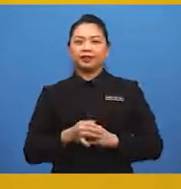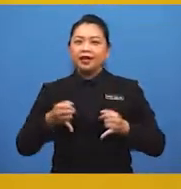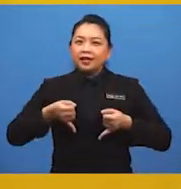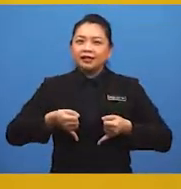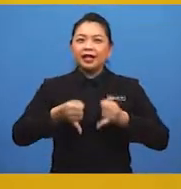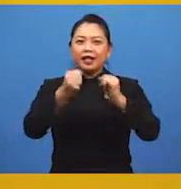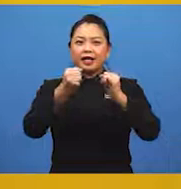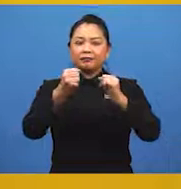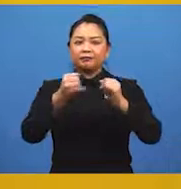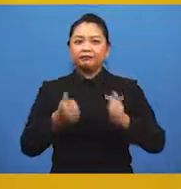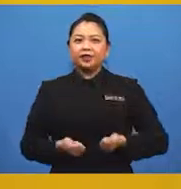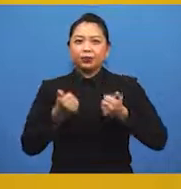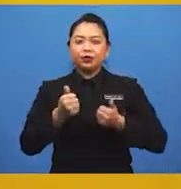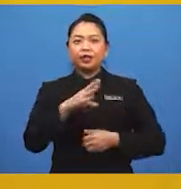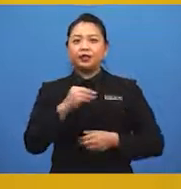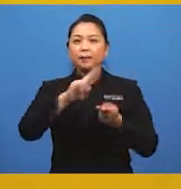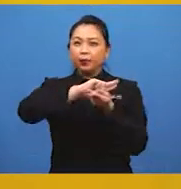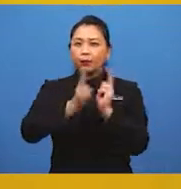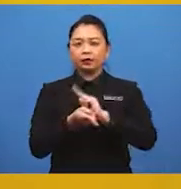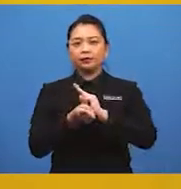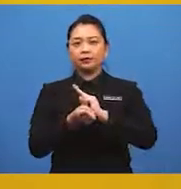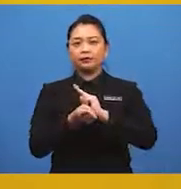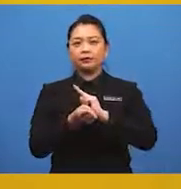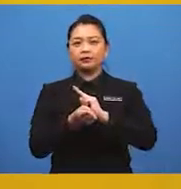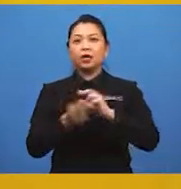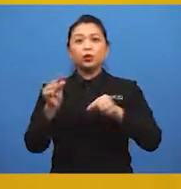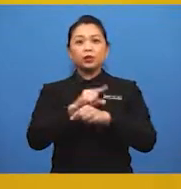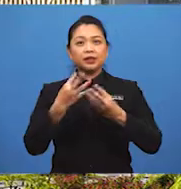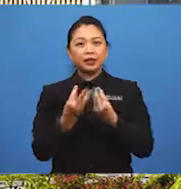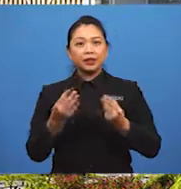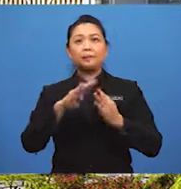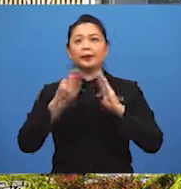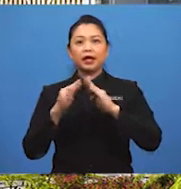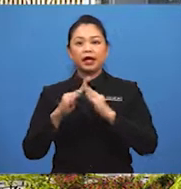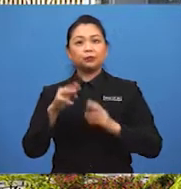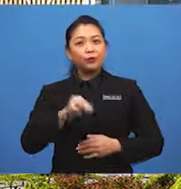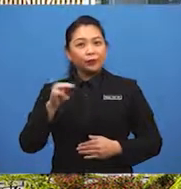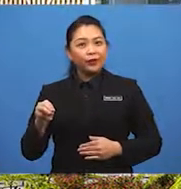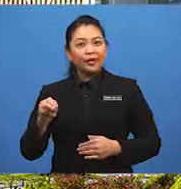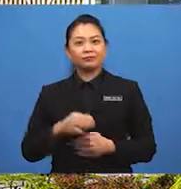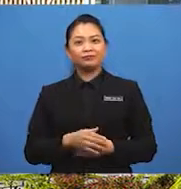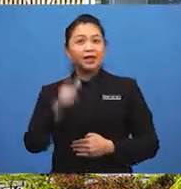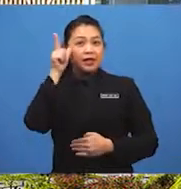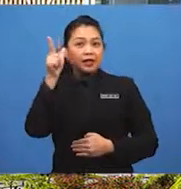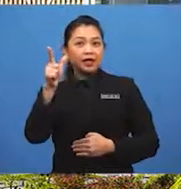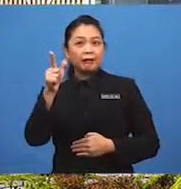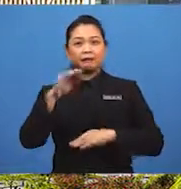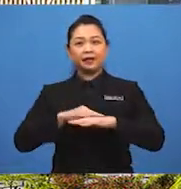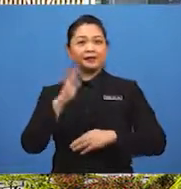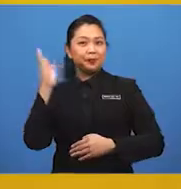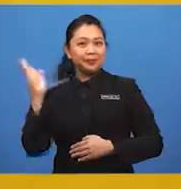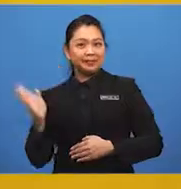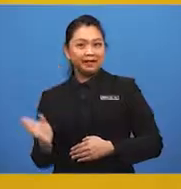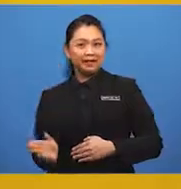pengangkutan dan perubahan guna tanah bandar. Murid-murid, lihat pada paparan